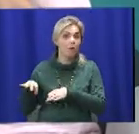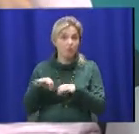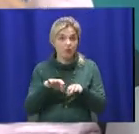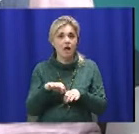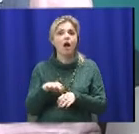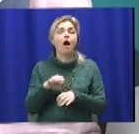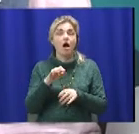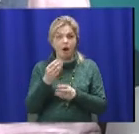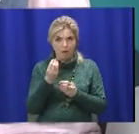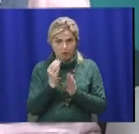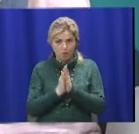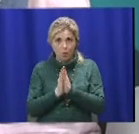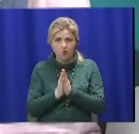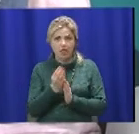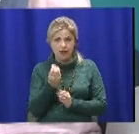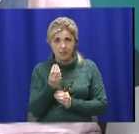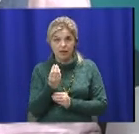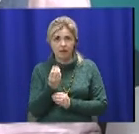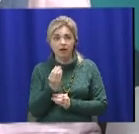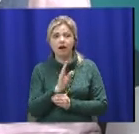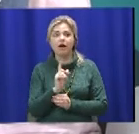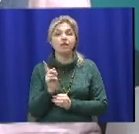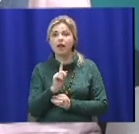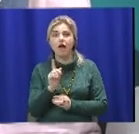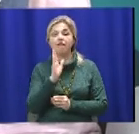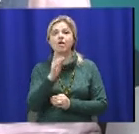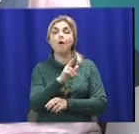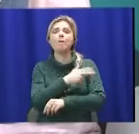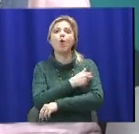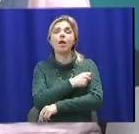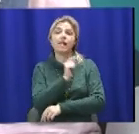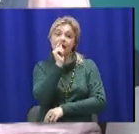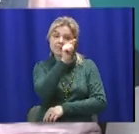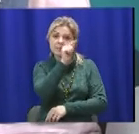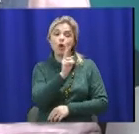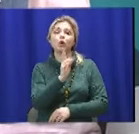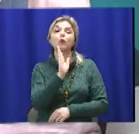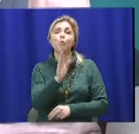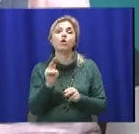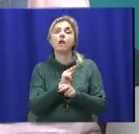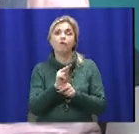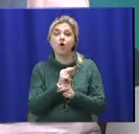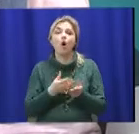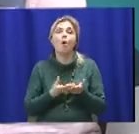просять гроші, щоб ви заплатили. Ні, в стаціонарі, хто буде оплачувати за медикаменти?